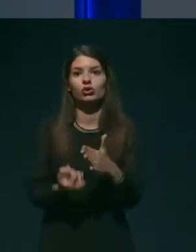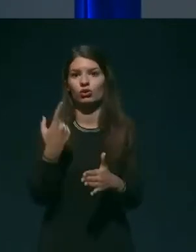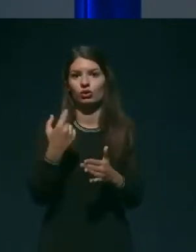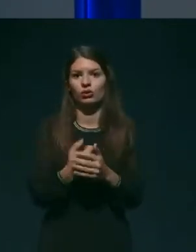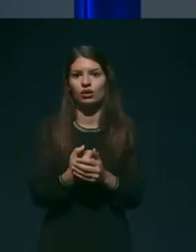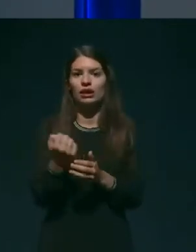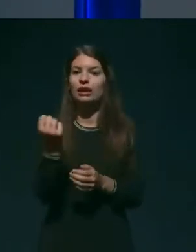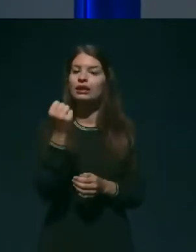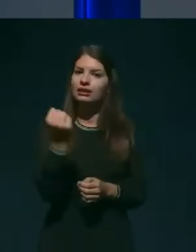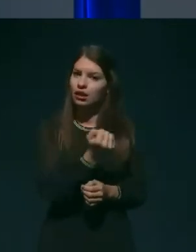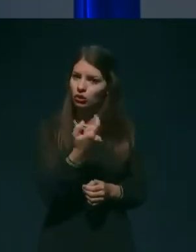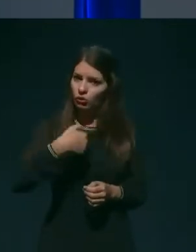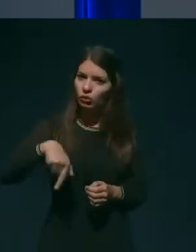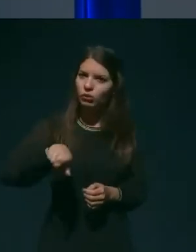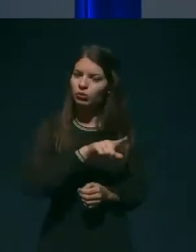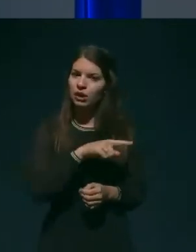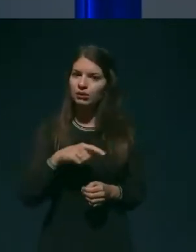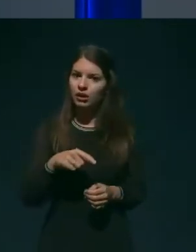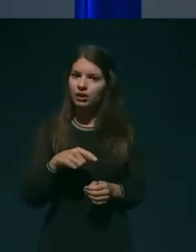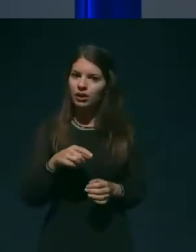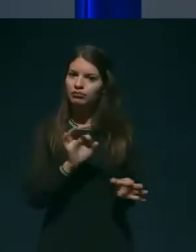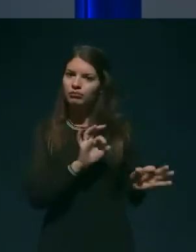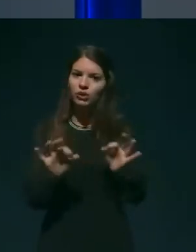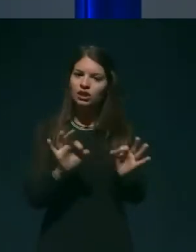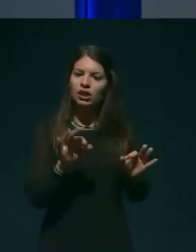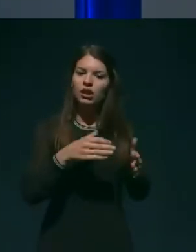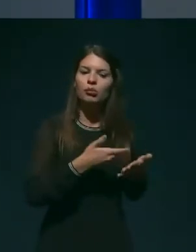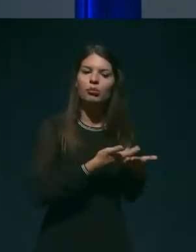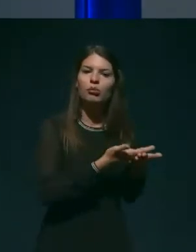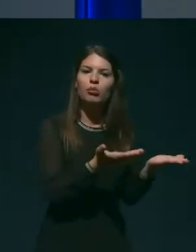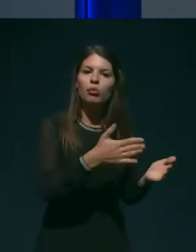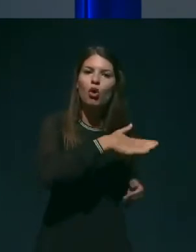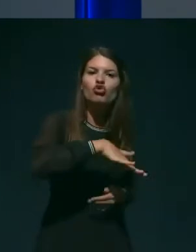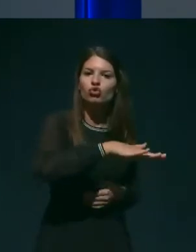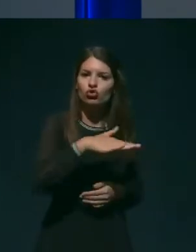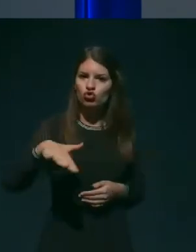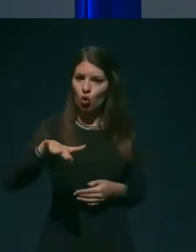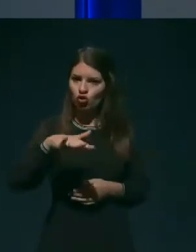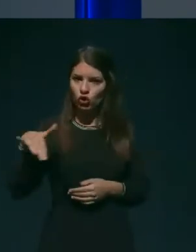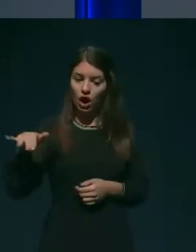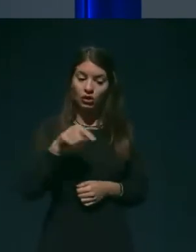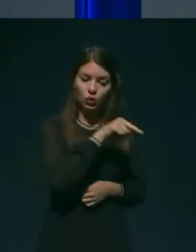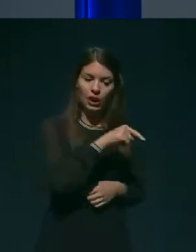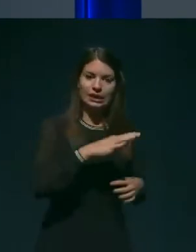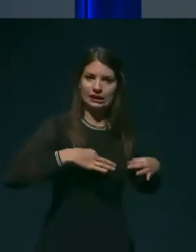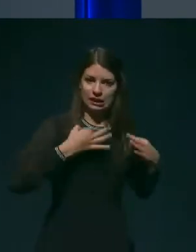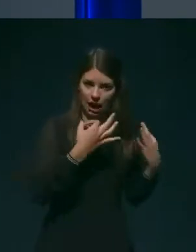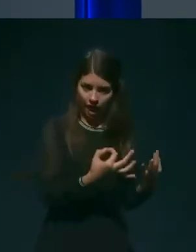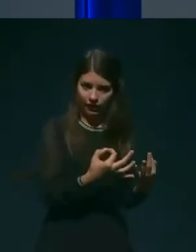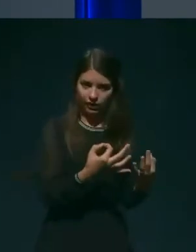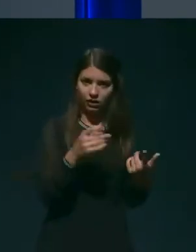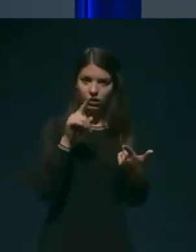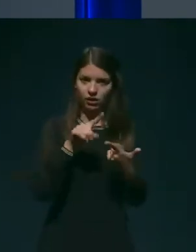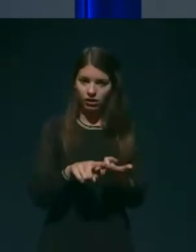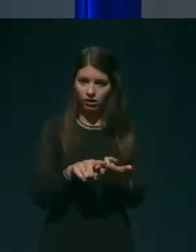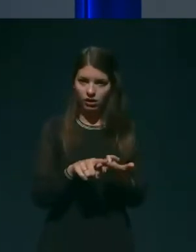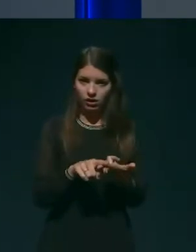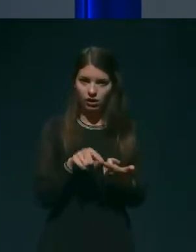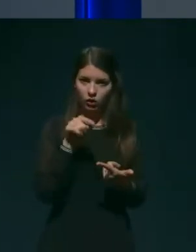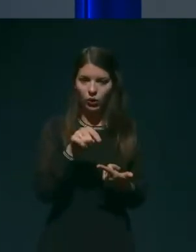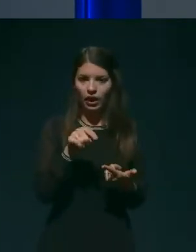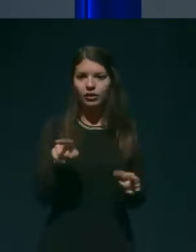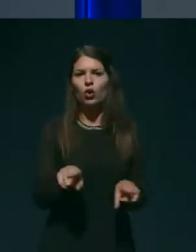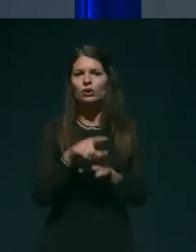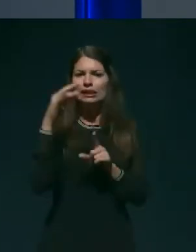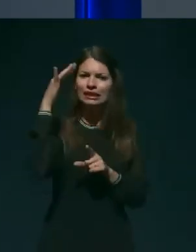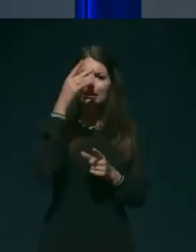da se domez deli na ta področja, kjer bodo bivali zdravi, nespostavljeni stanovalci, potem na dom, kjer je ta tako imenovana siva cona,